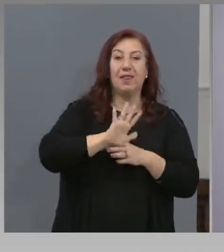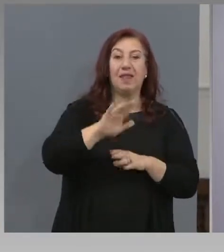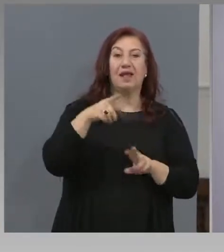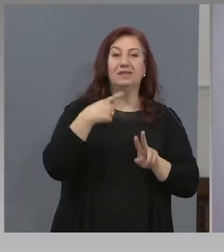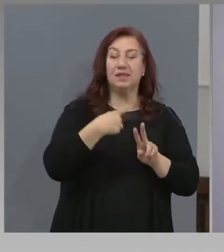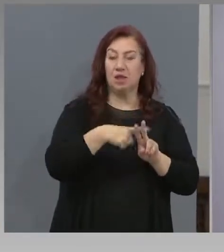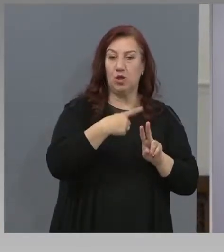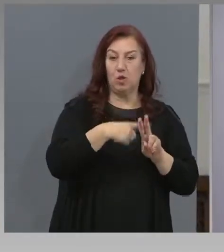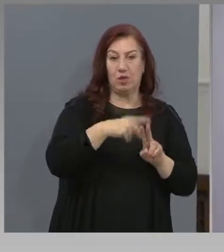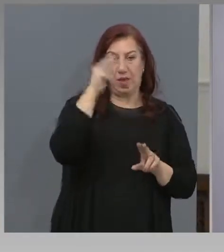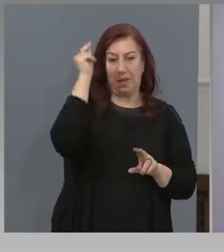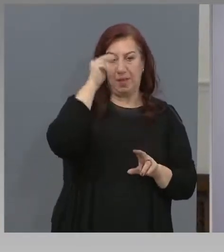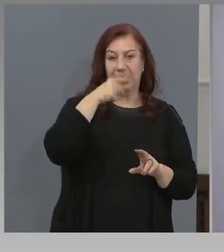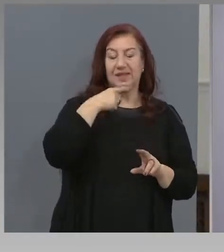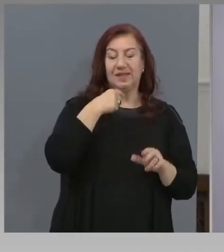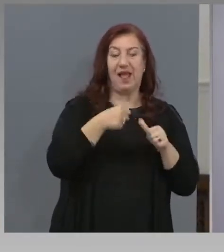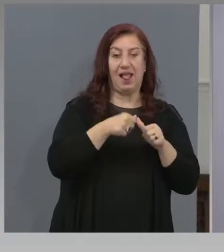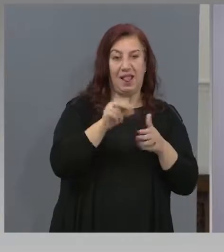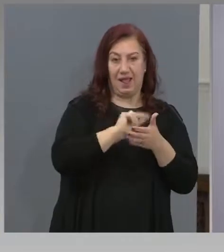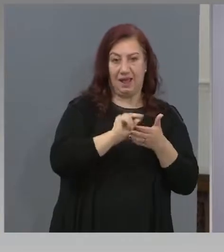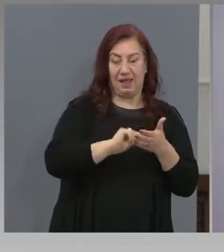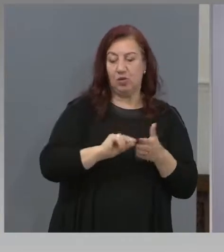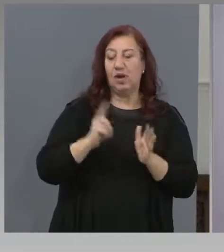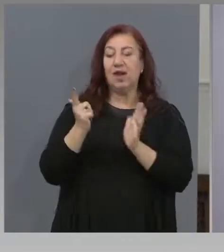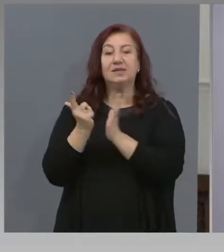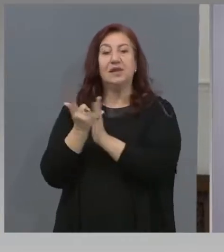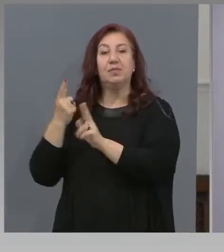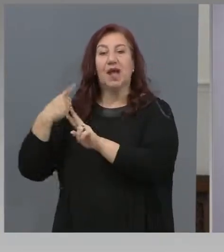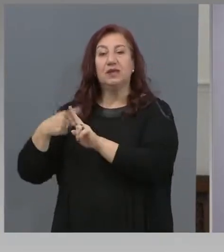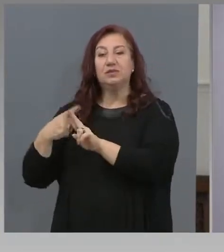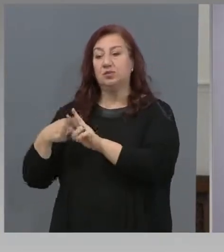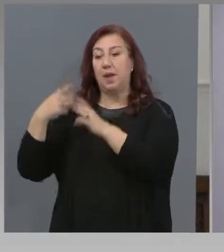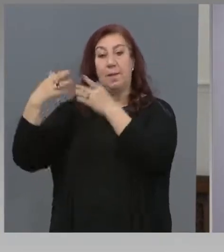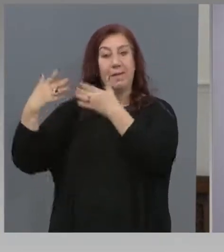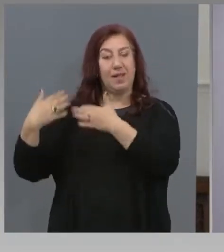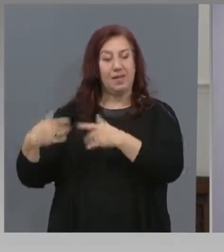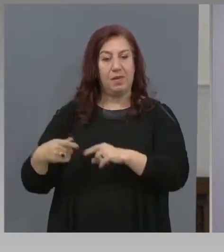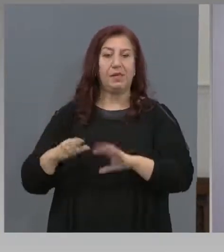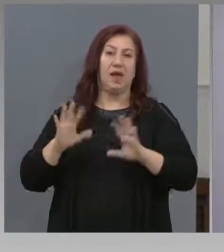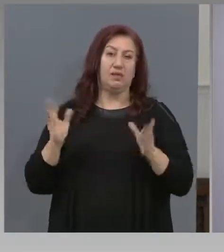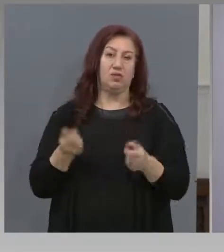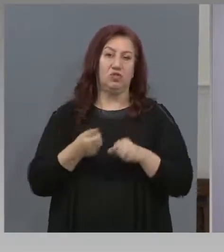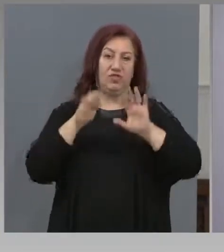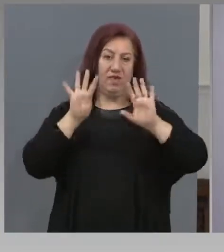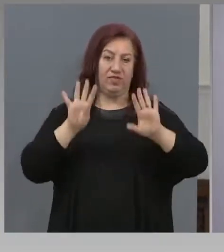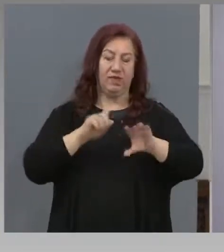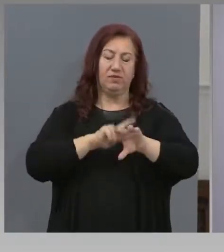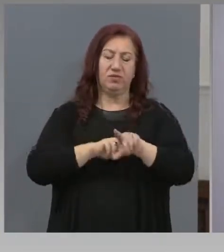и на 17-ти юни по математика. Ще започнат в 9 часа, както и досега.